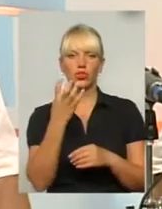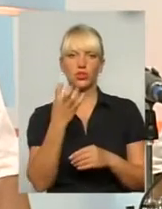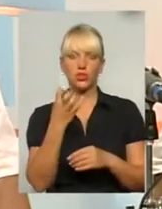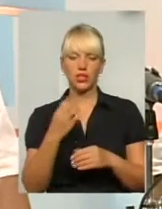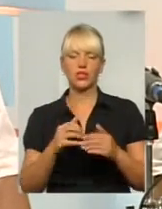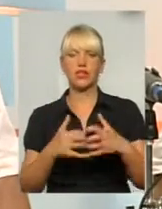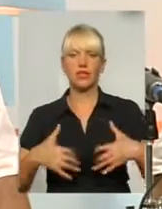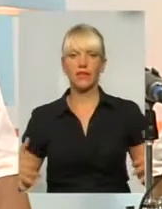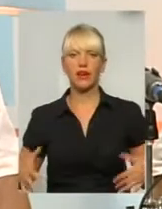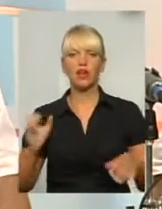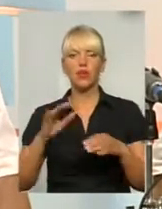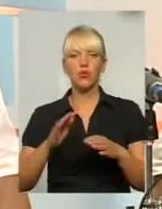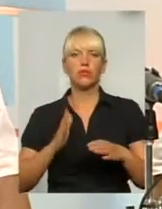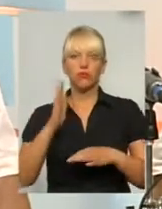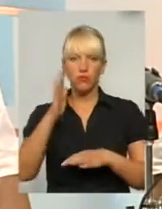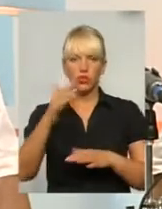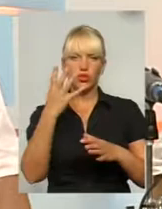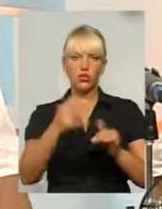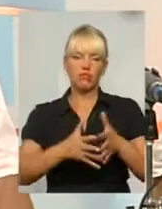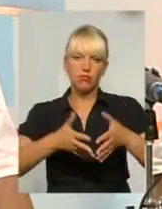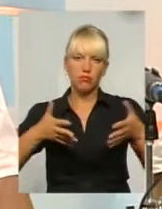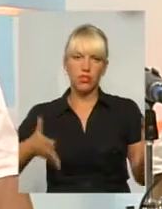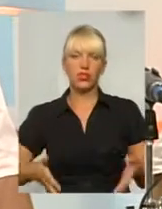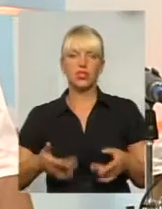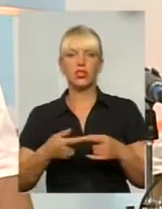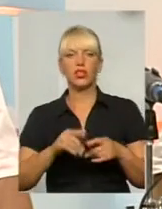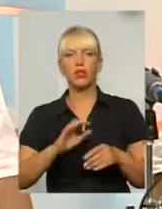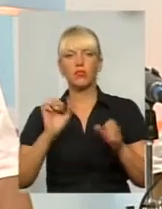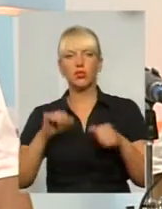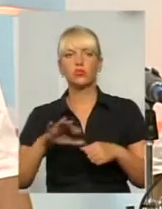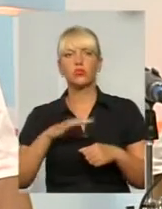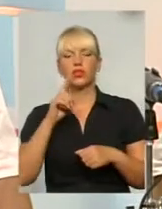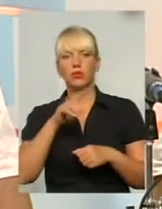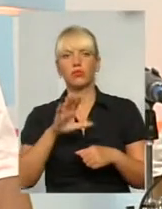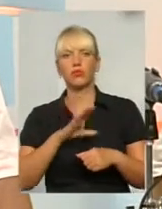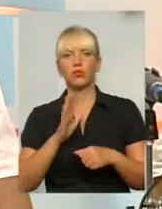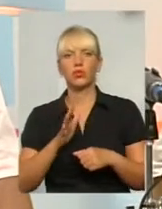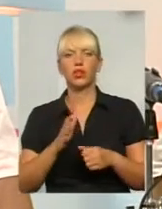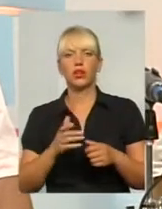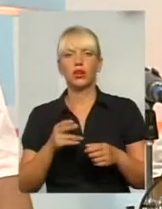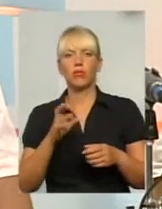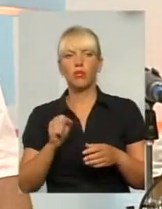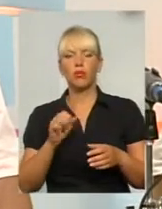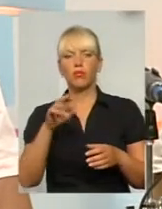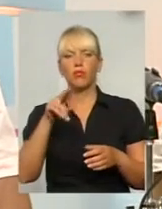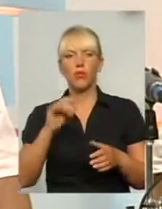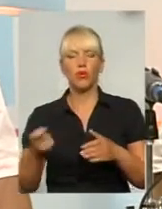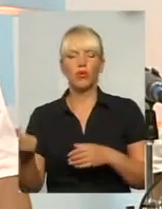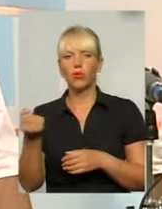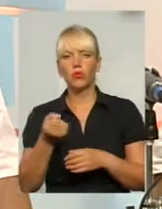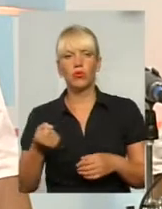І перспектива розвитку на більшу кількість, не виключено про те, що там будуть надаватись послуги по утриманню безпритульних кішок і